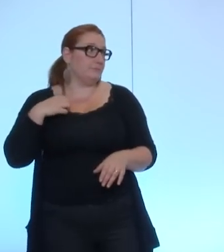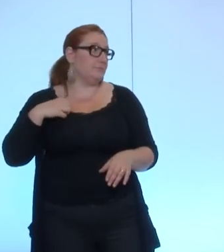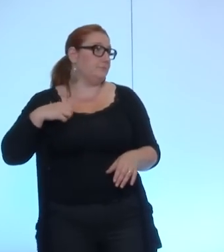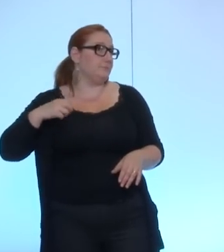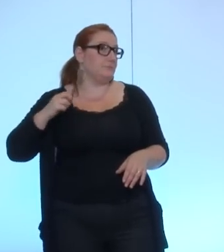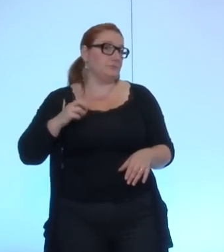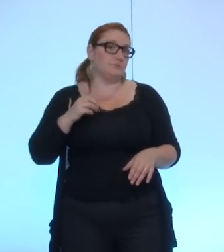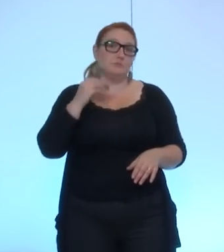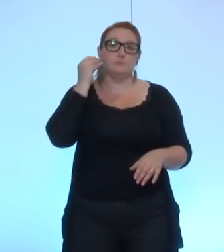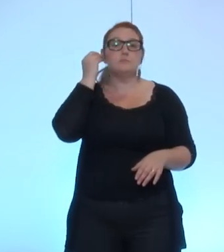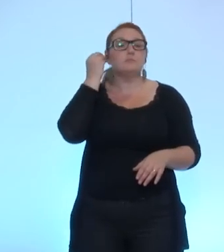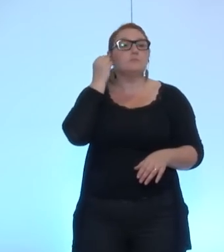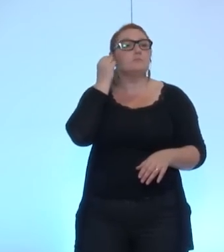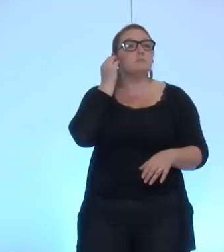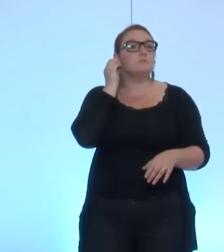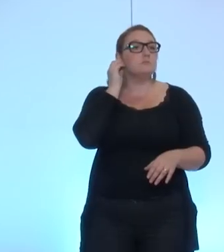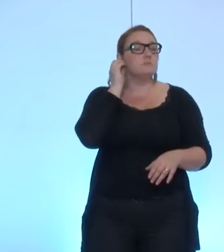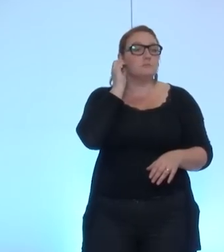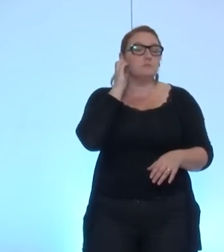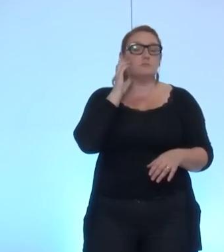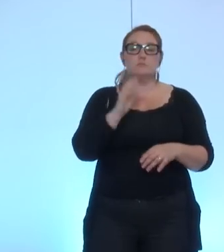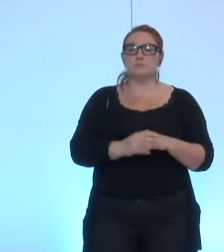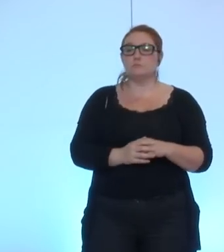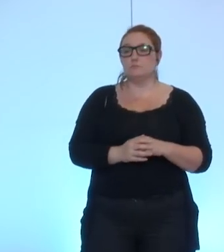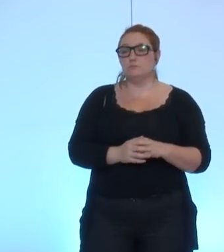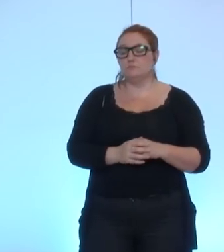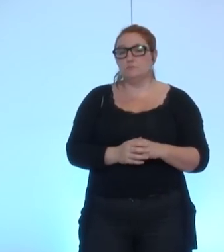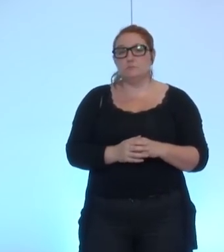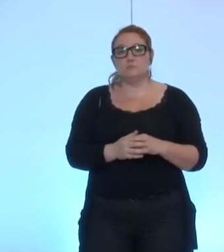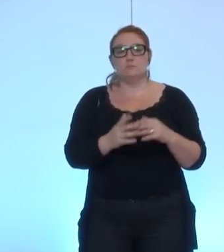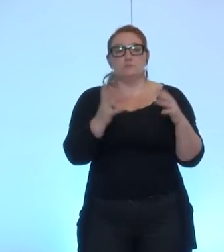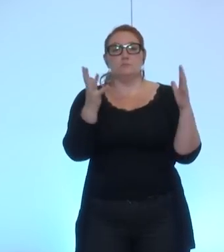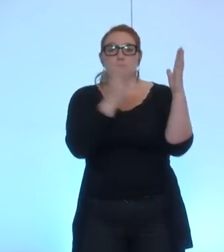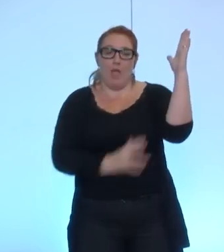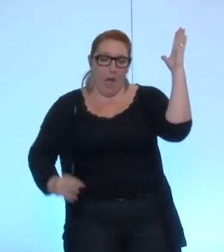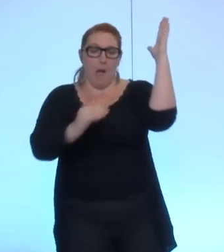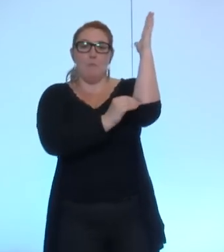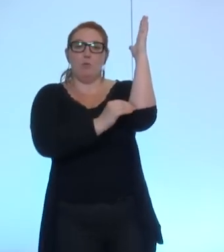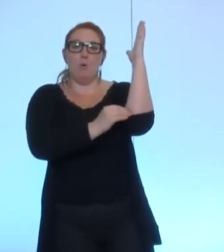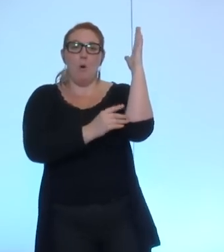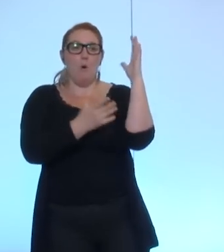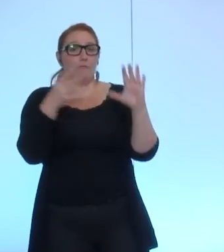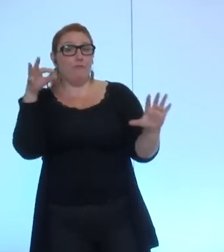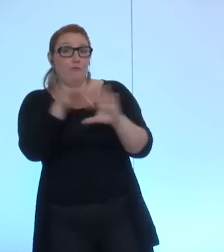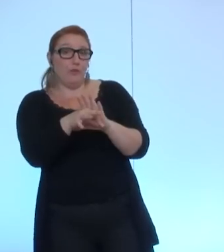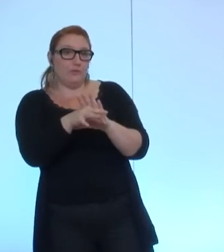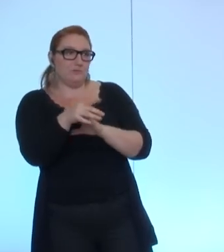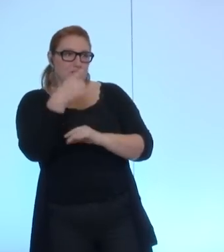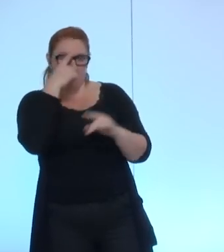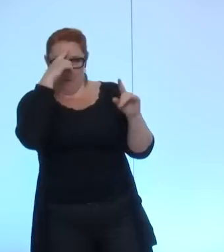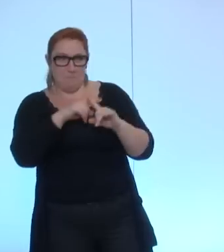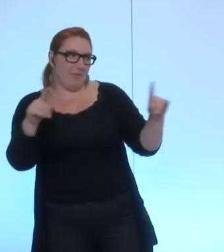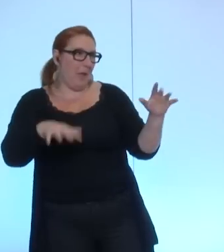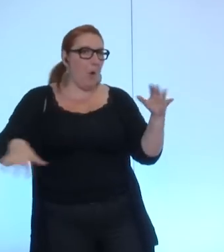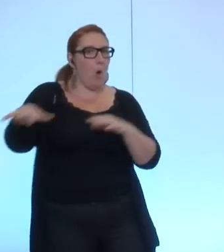passer au vote des amendements avec celui qui manifestement fait le moins consensus donc il s'agit de l'amendement numéro